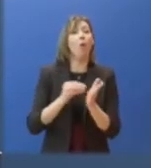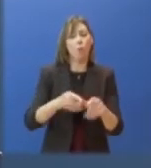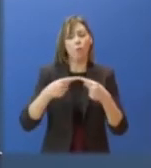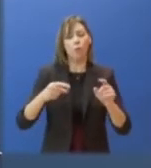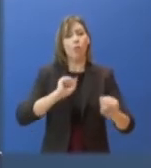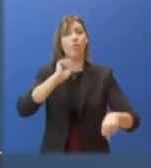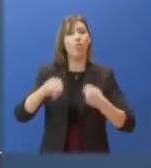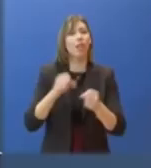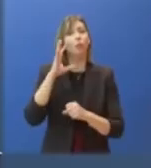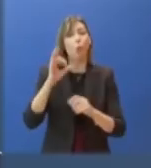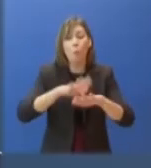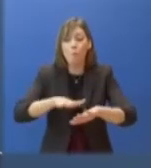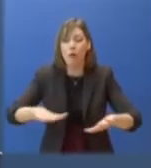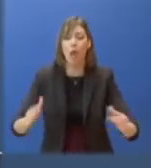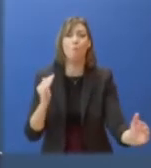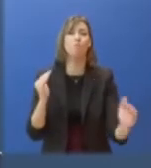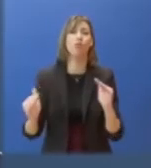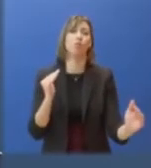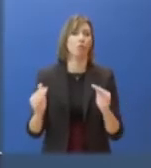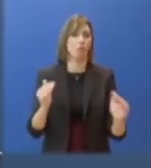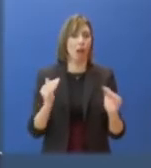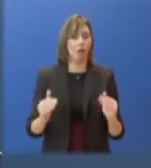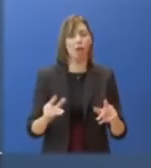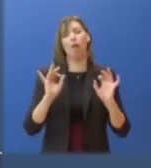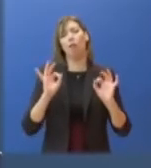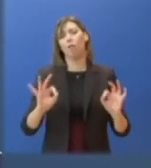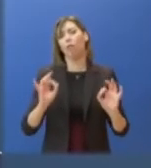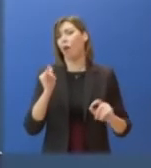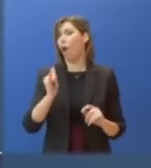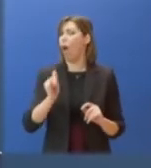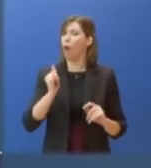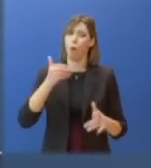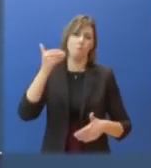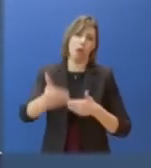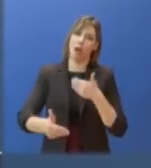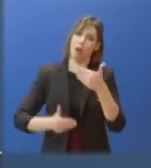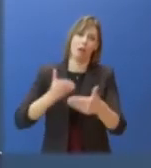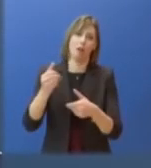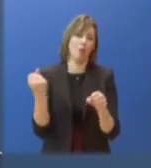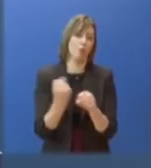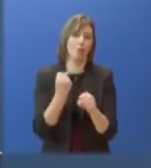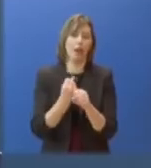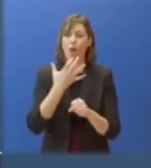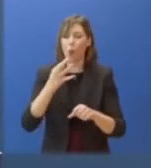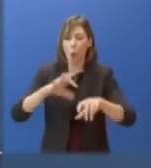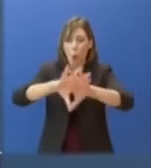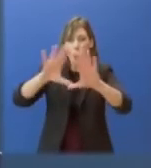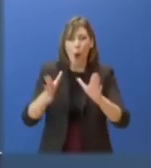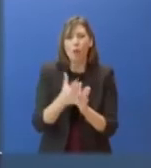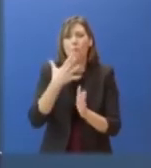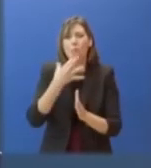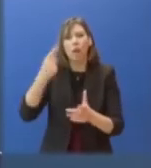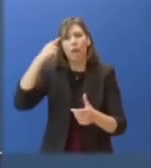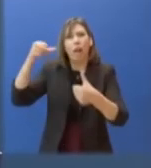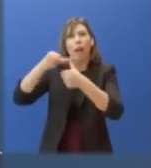και την εκμετάλλευση. Χρειάζεται πολύ δουλειά ακόμα καθώς παλεύουμε με κατεστημένες επιειώνες νοοτροπίες. Η αντιμετώπιση του